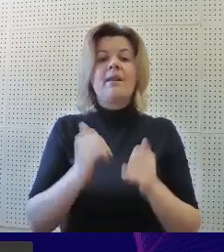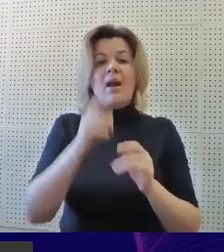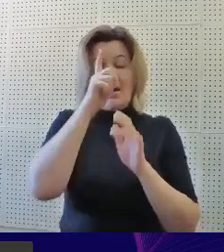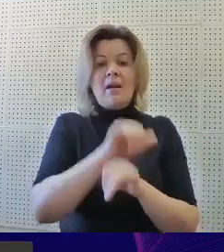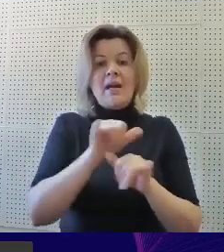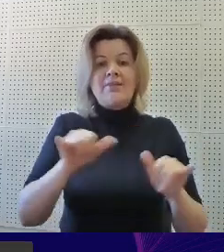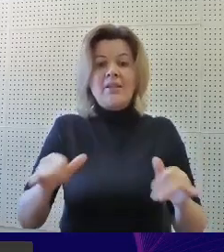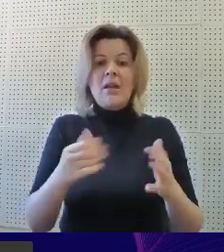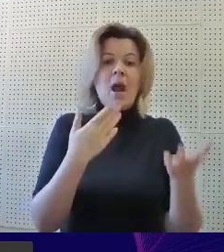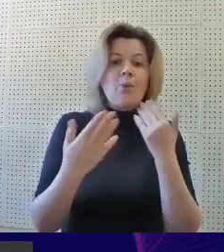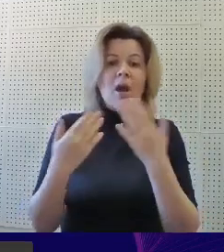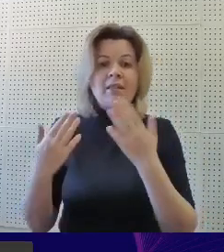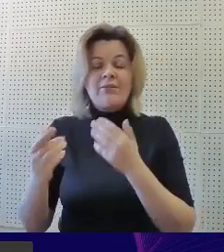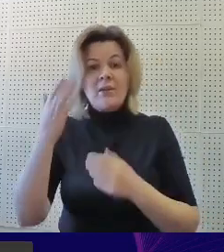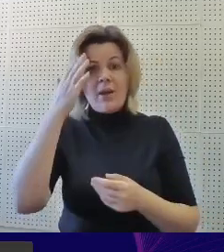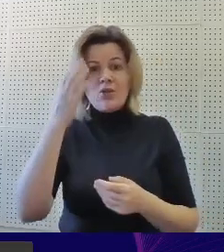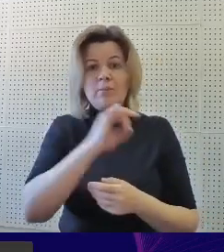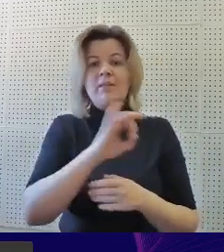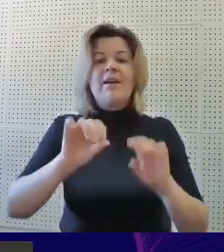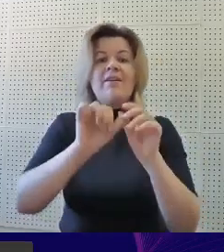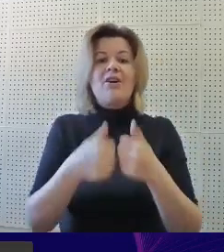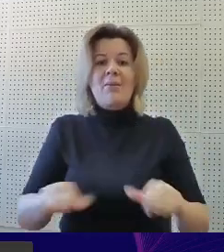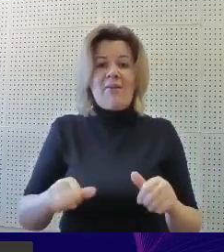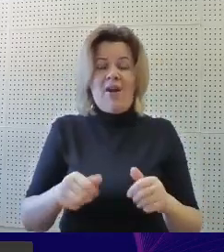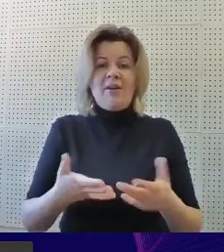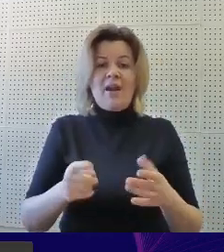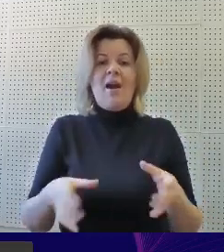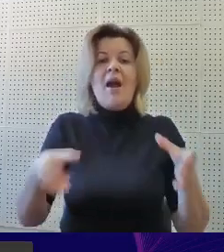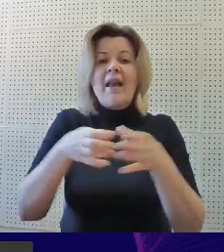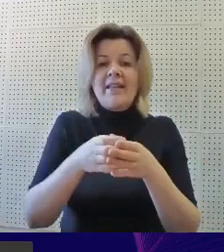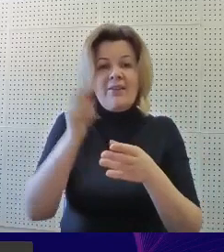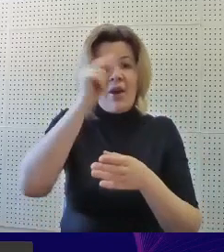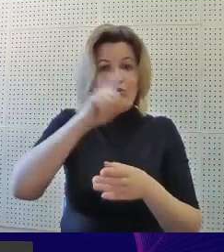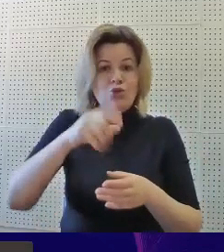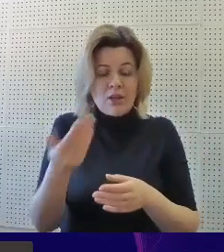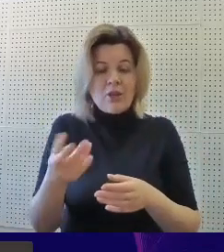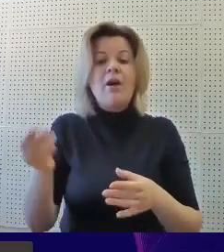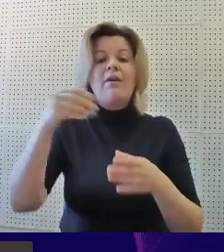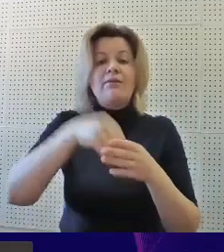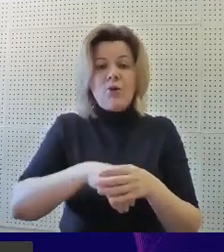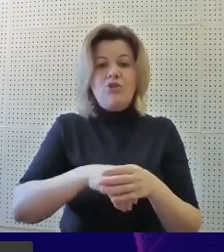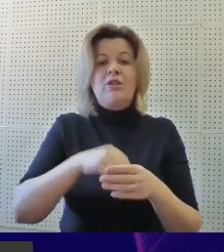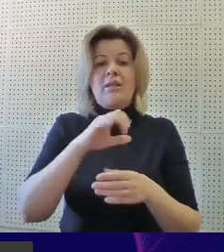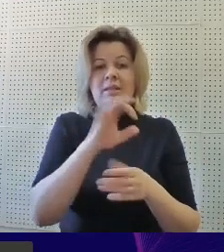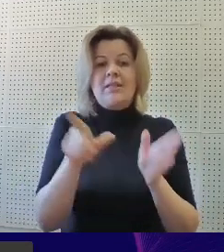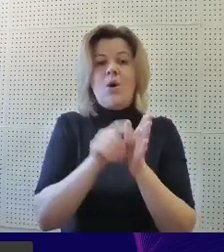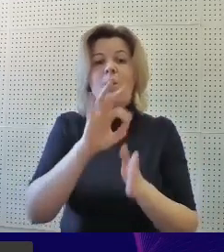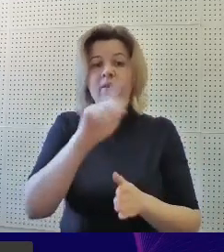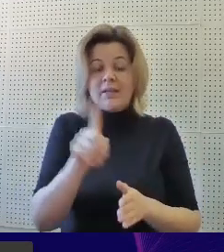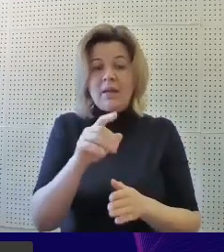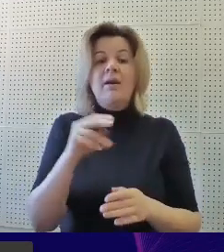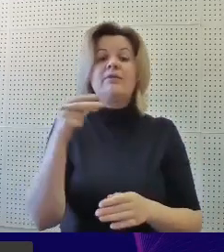Для развития коммуникативных способностей и формирования коллектива обучающихся, в том числе из